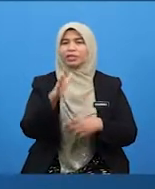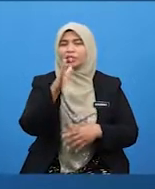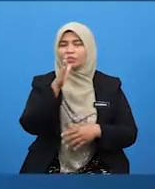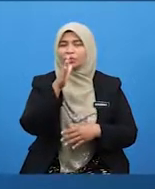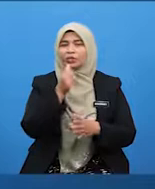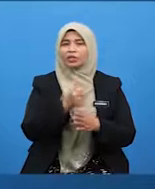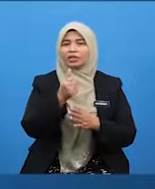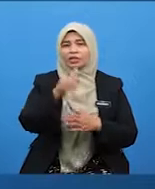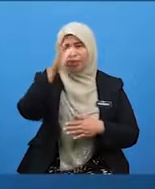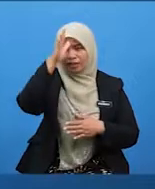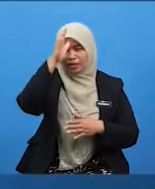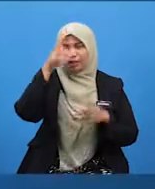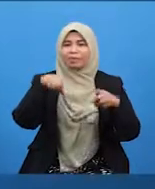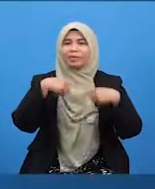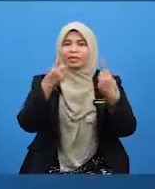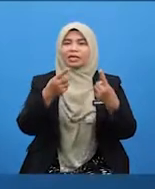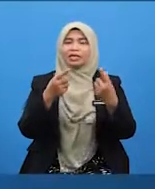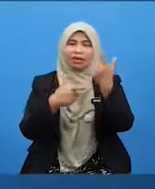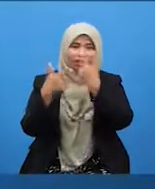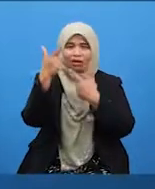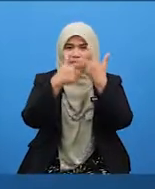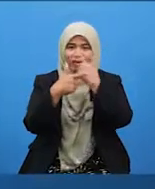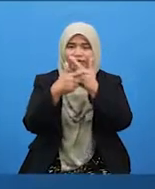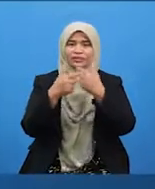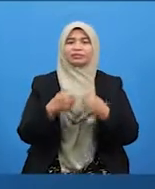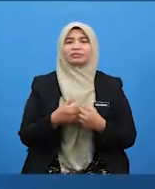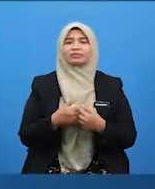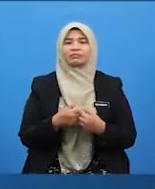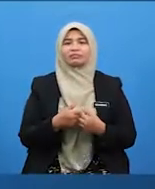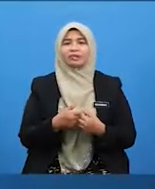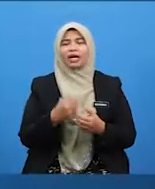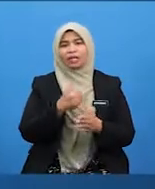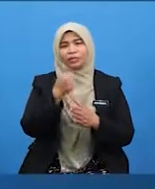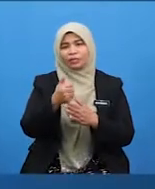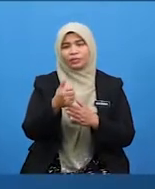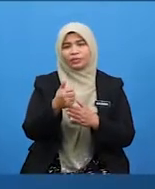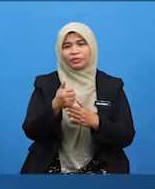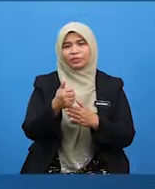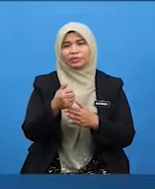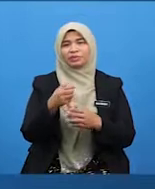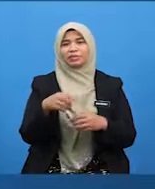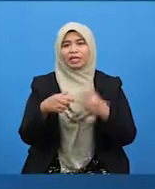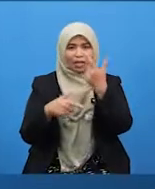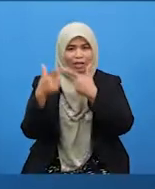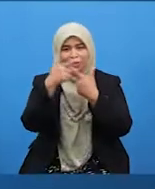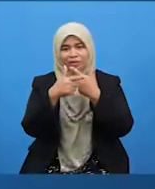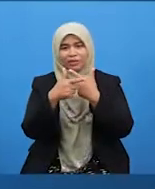atau ayah pergi berziarah. Ataupun jika berziarah,